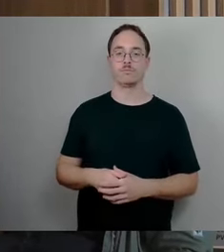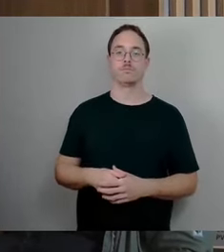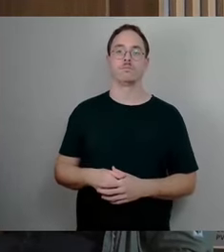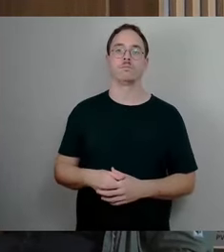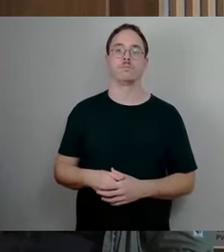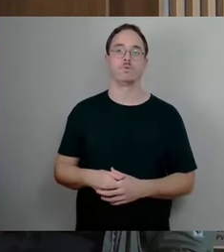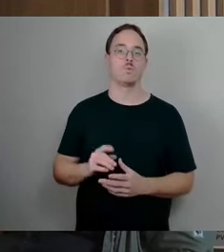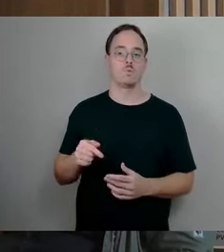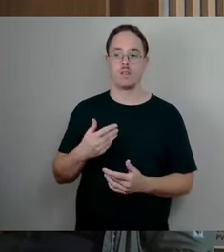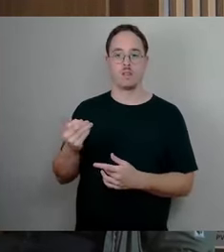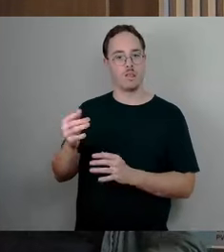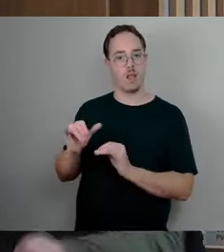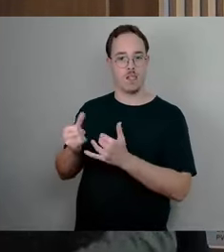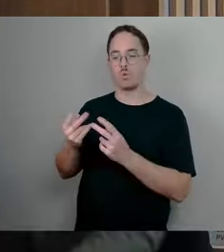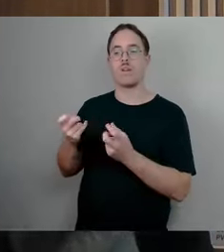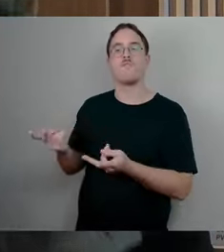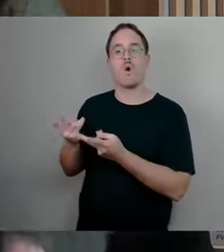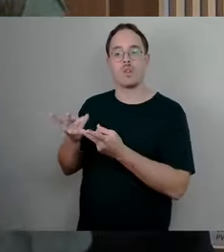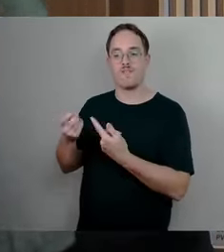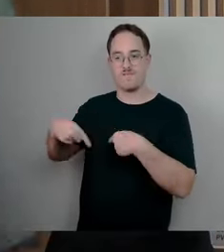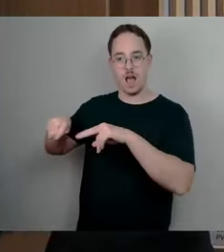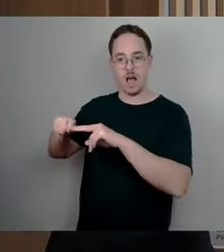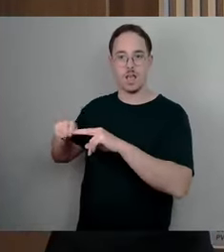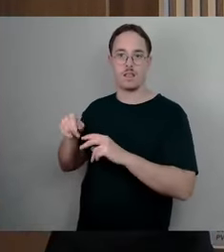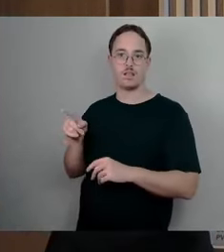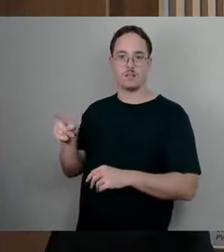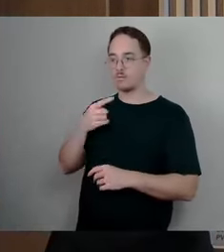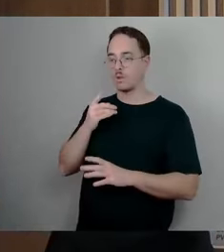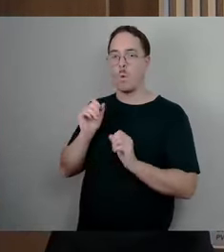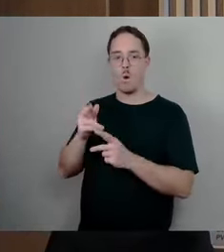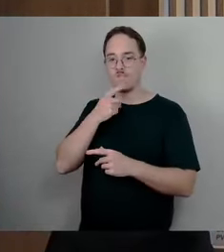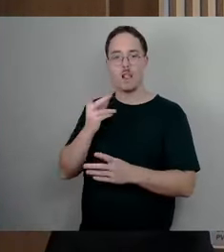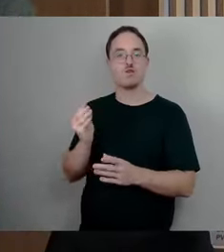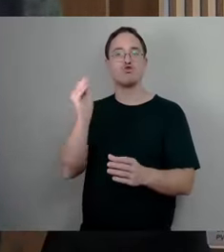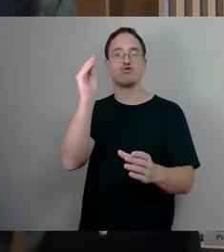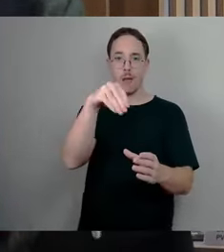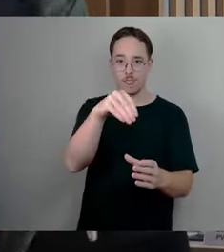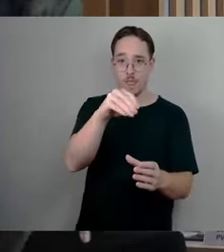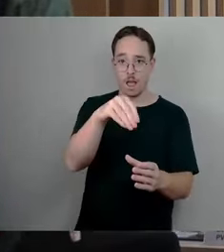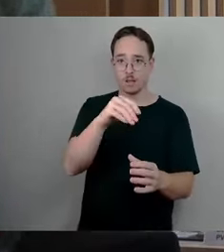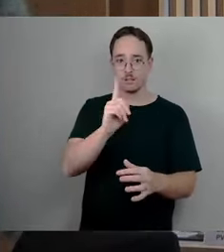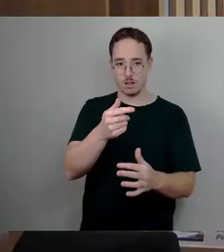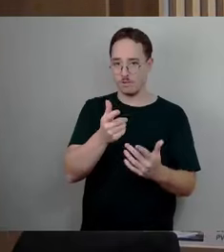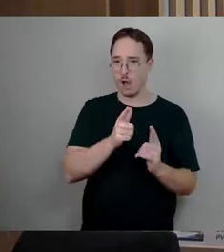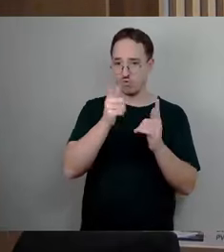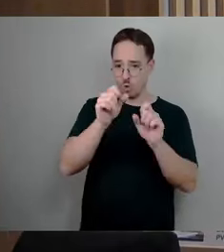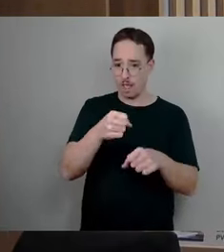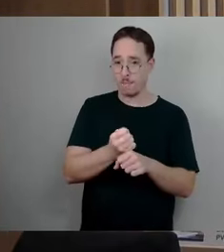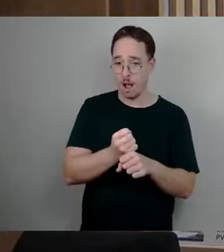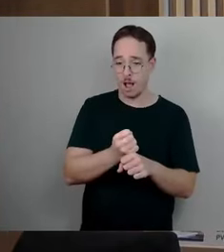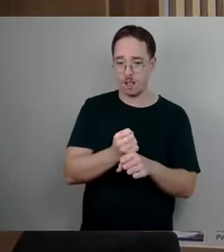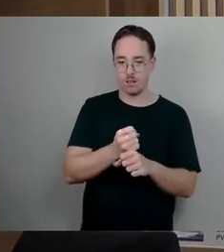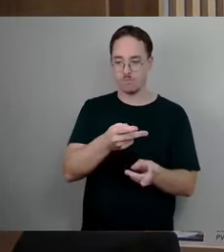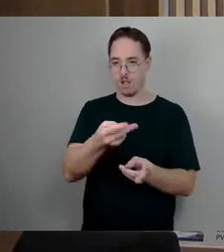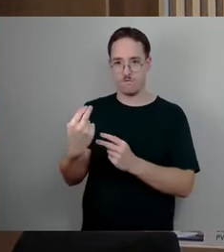finanziert, selber finanzieren wollen, haben gesagt bekommen, das sei nicht gestattet im Eigenbetrieb Kita. Das sei nicht gerecht, das kann man